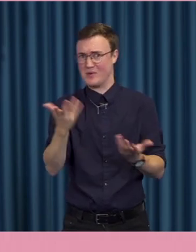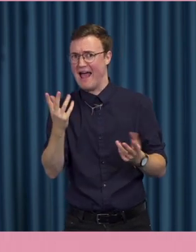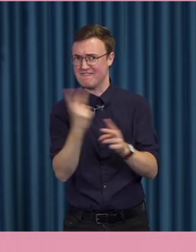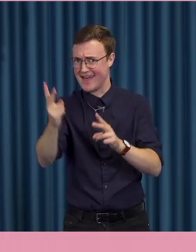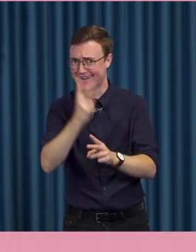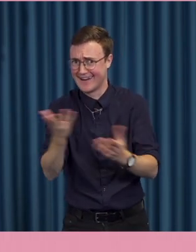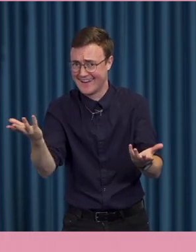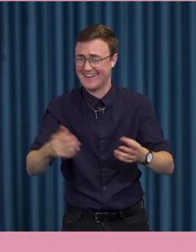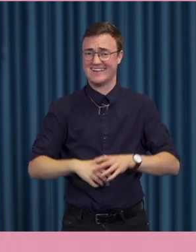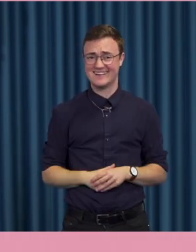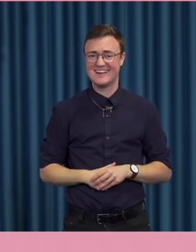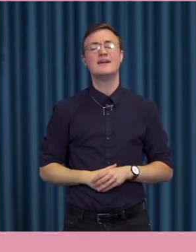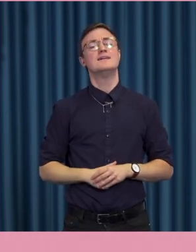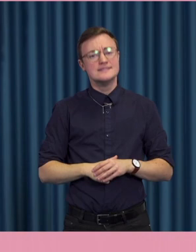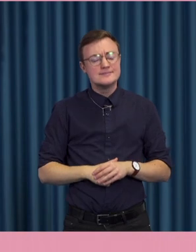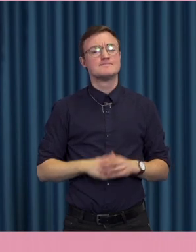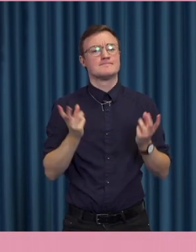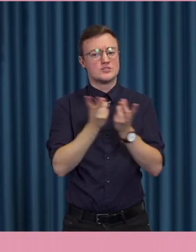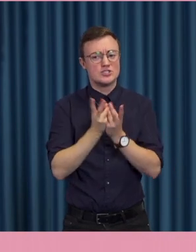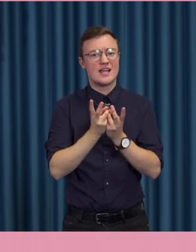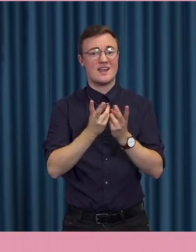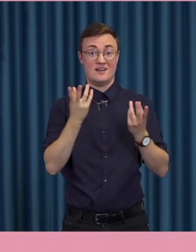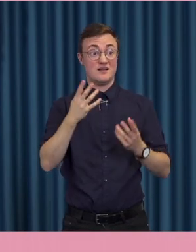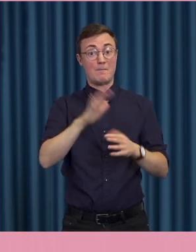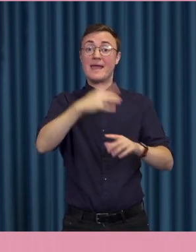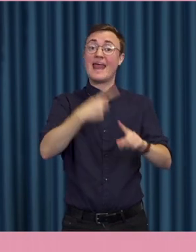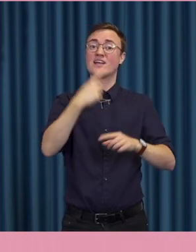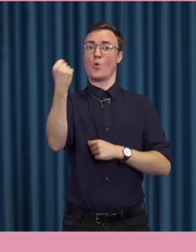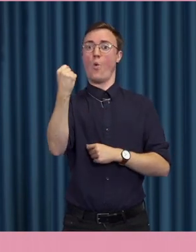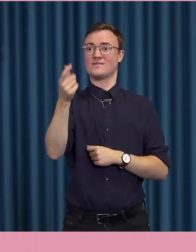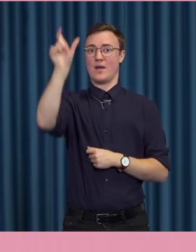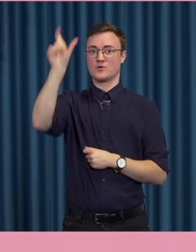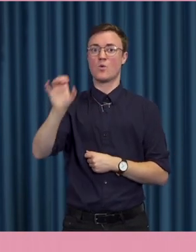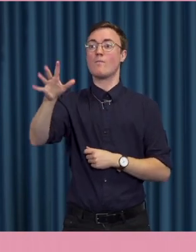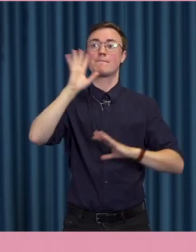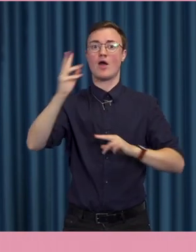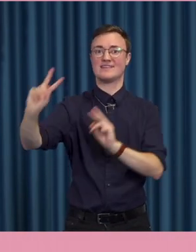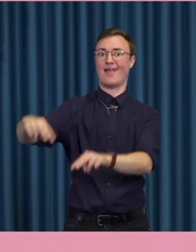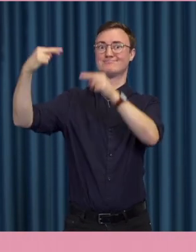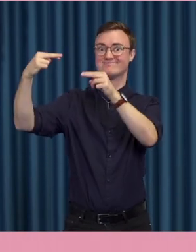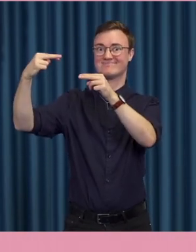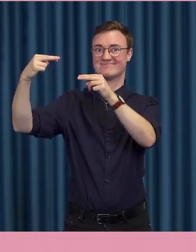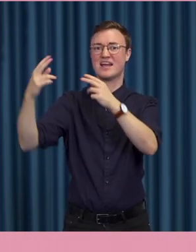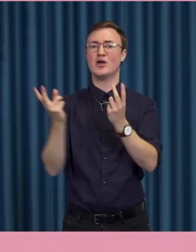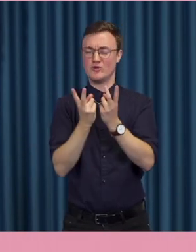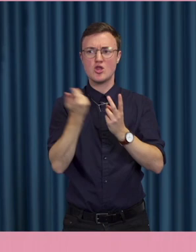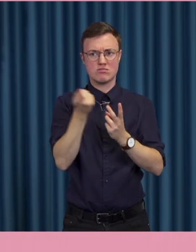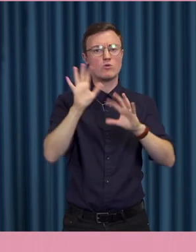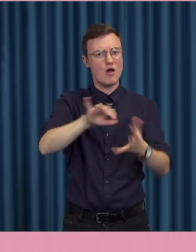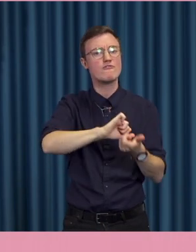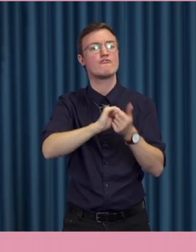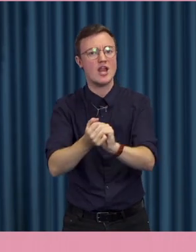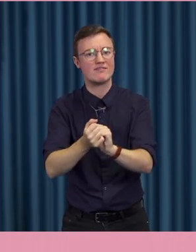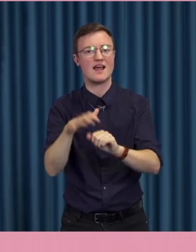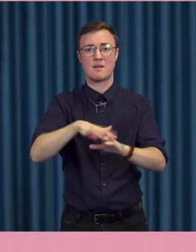mycket av detta som beror på att det faktiskt är enklare att hota någon när man inte behöver göra det öga mot öga. Det vill säga då är det någonting som har förändrats. Det har